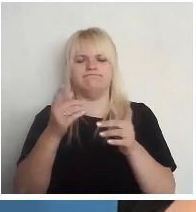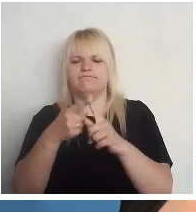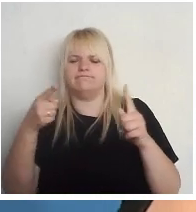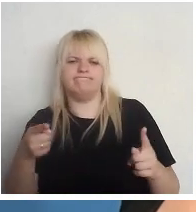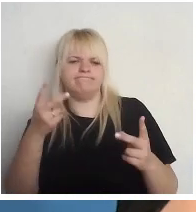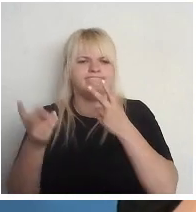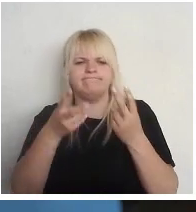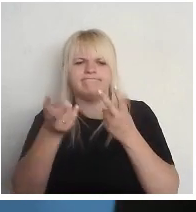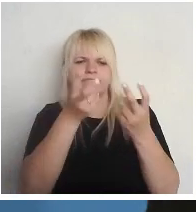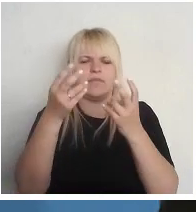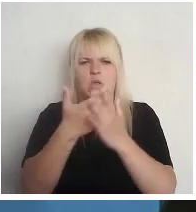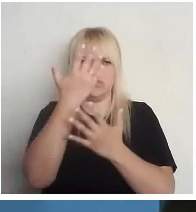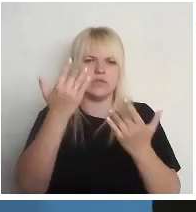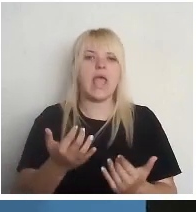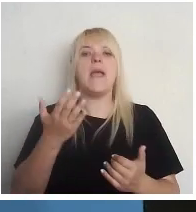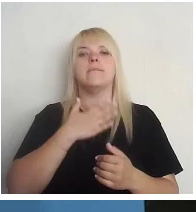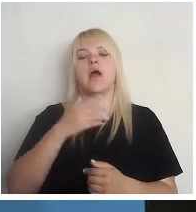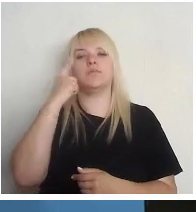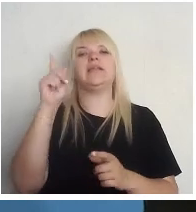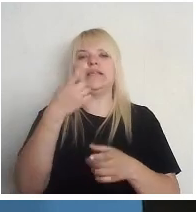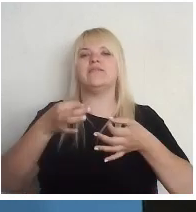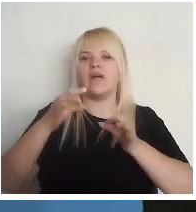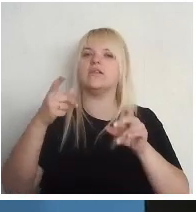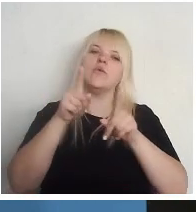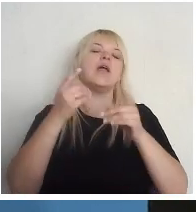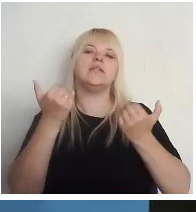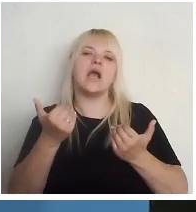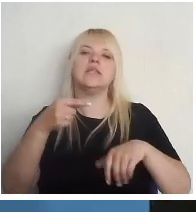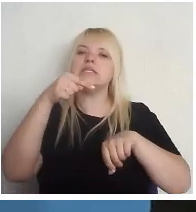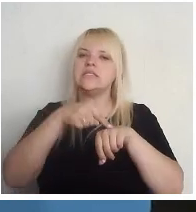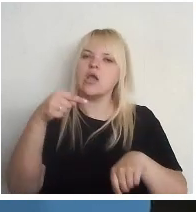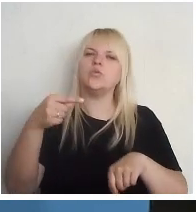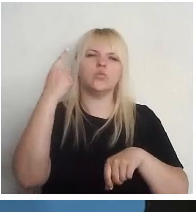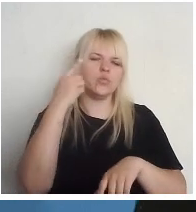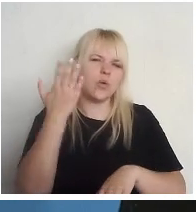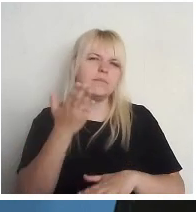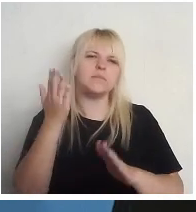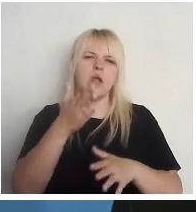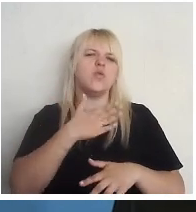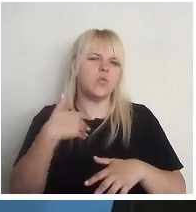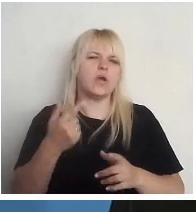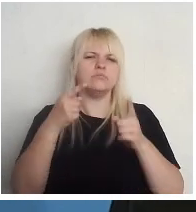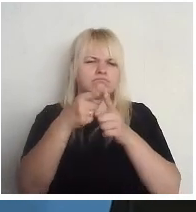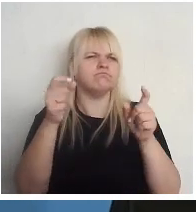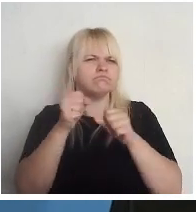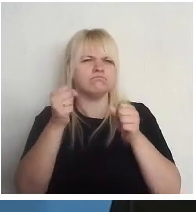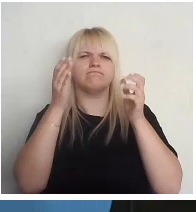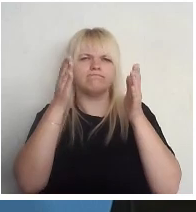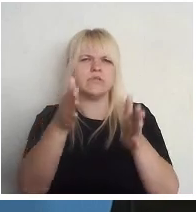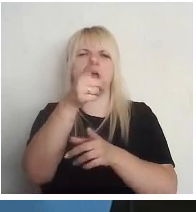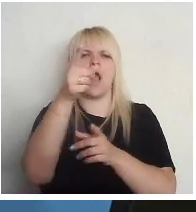Svarīgi manuprāt ir, un to es šobrīd sajūtu, domāt ļoti daudz mērtiecīgāk un aktuālāk,